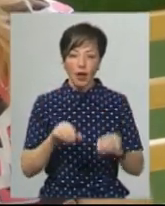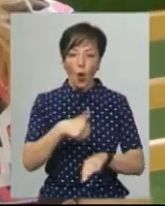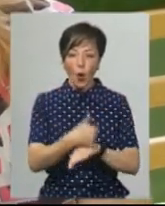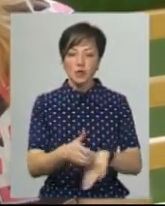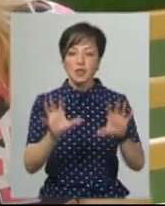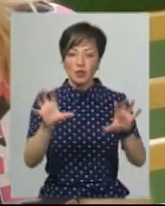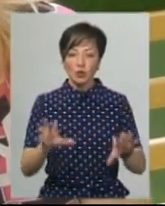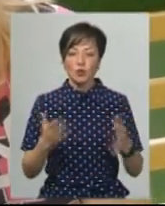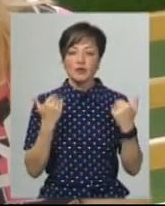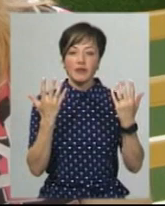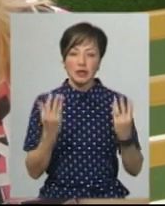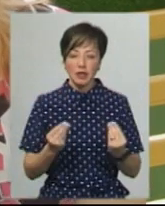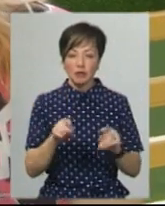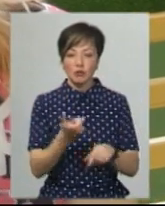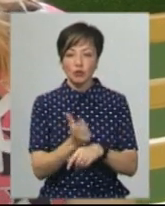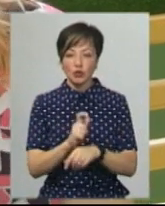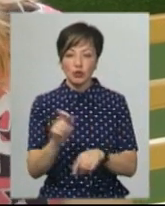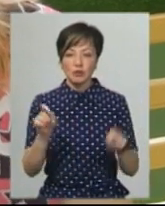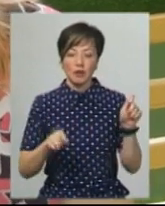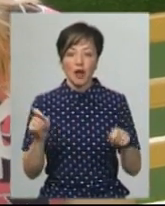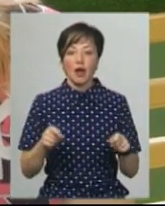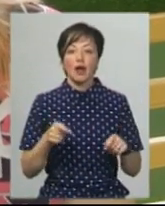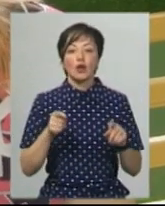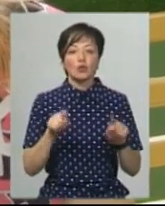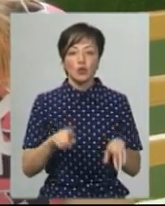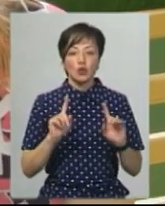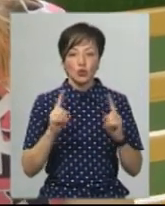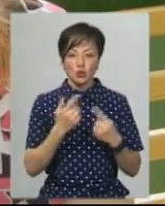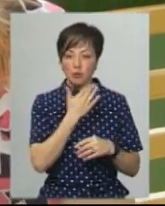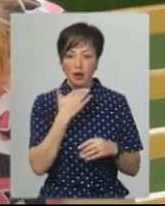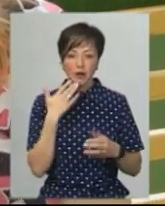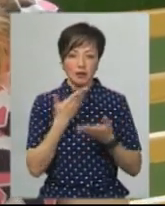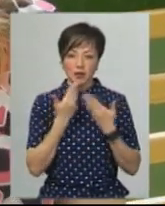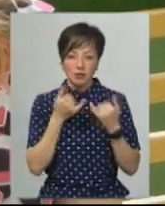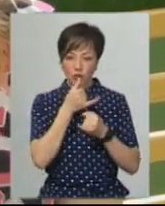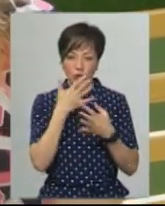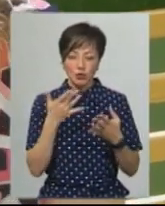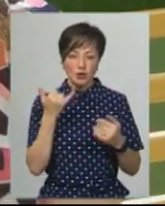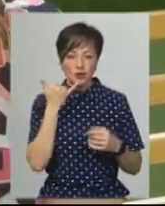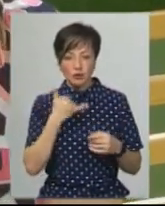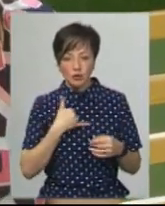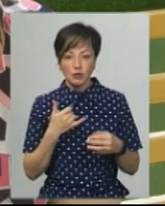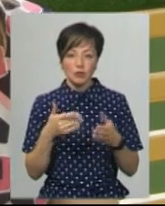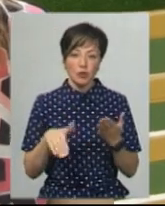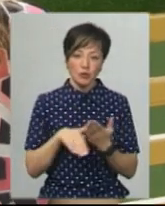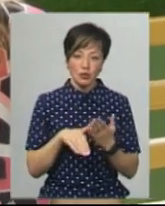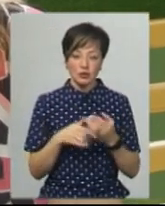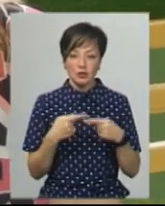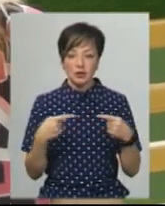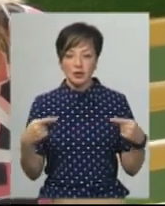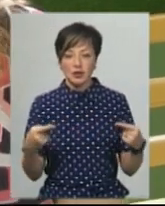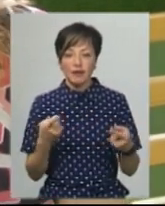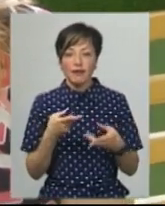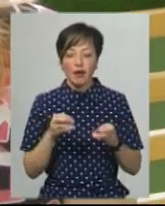вже, мабуть, там вихідні і там будуть більші. Звичайно, тоді дуже багато і навіть не можуть ніде дзвонити, що поможіть, де